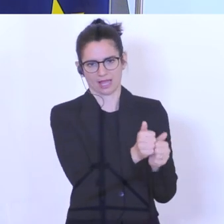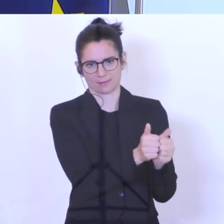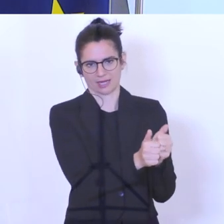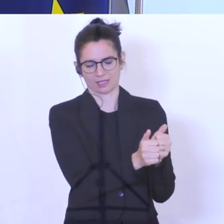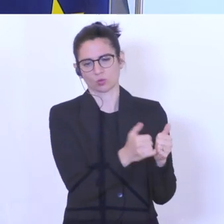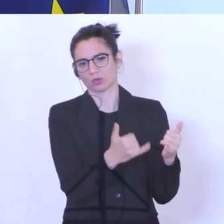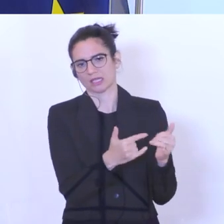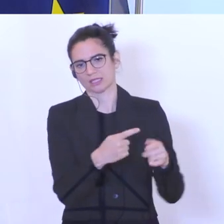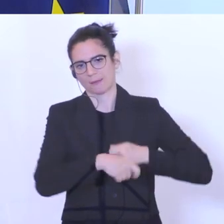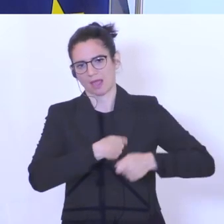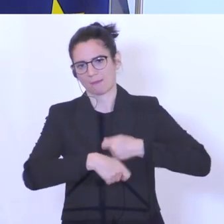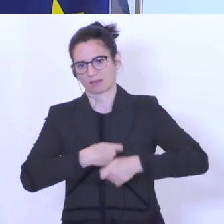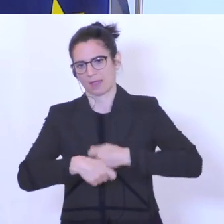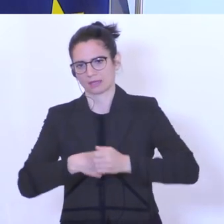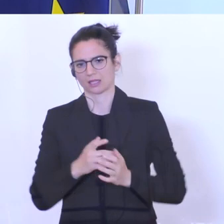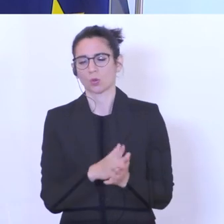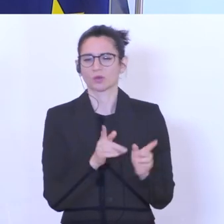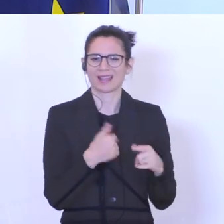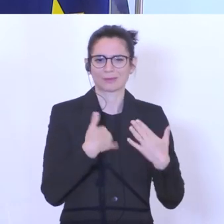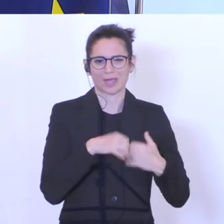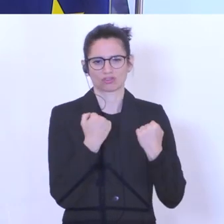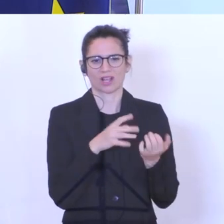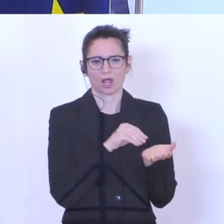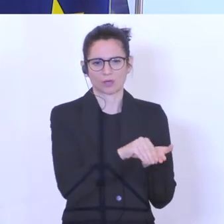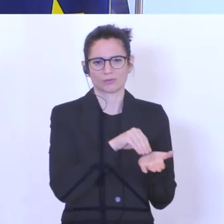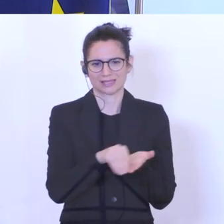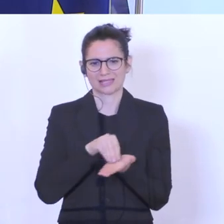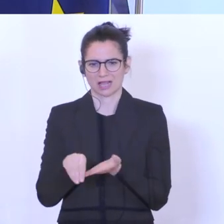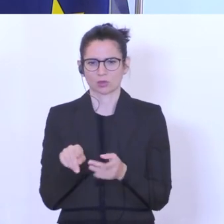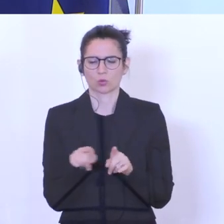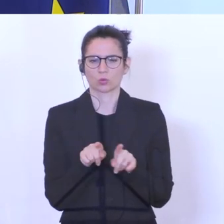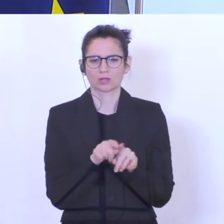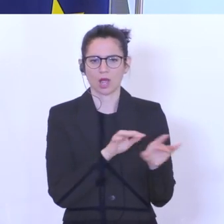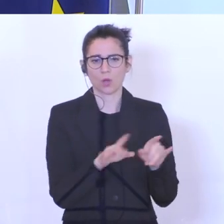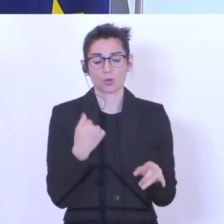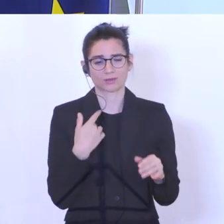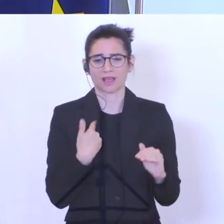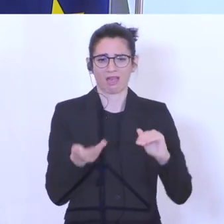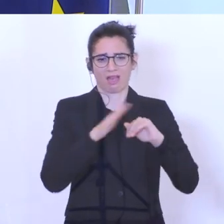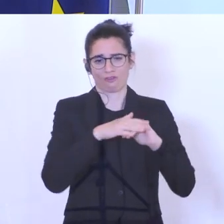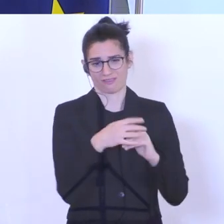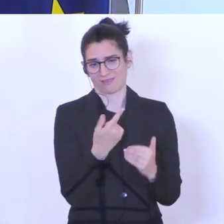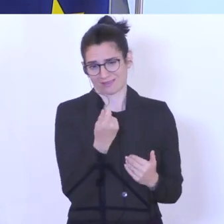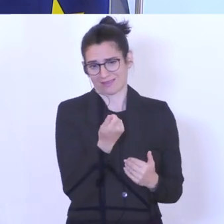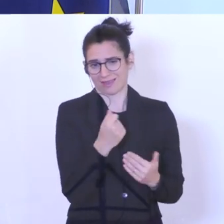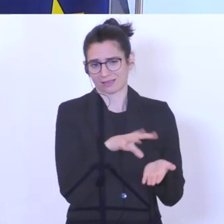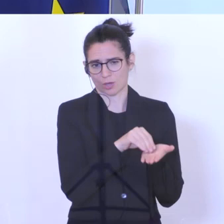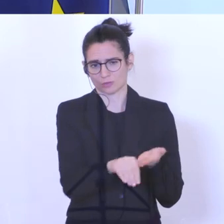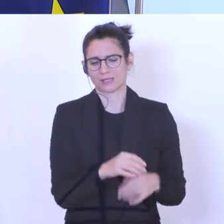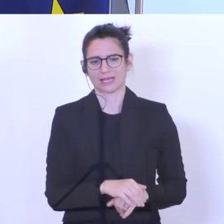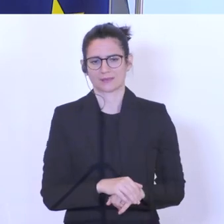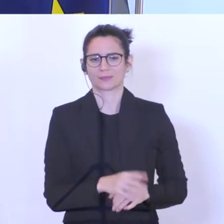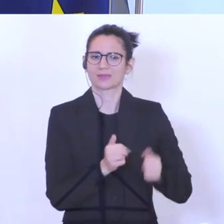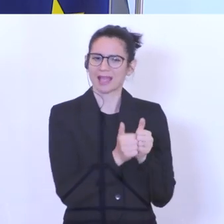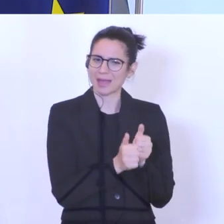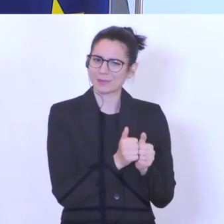werden in nächster Zeit stärker ausbezahlt. Dadurch auch die Auszahlungssummen werden sich erhöhen. Die Abrechnung